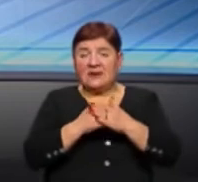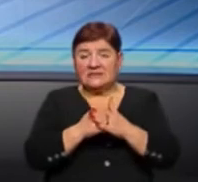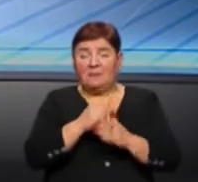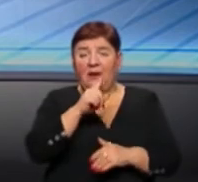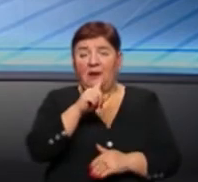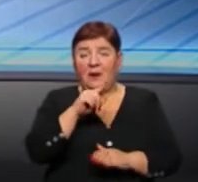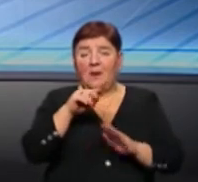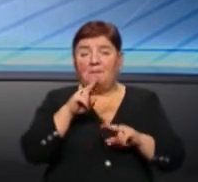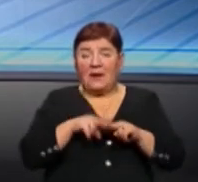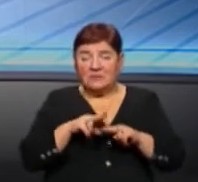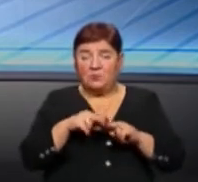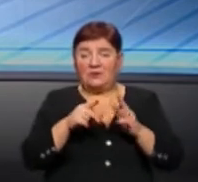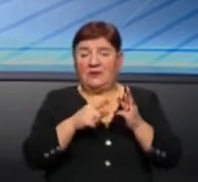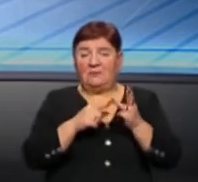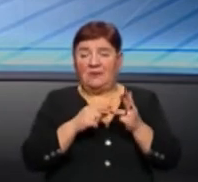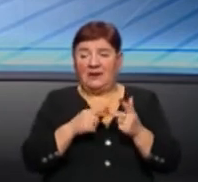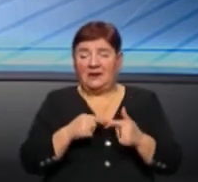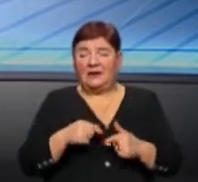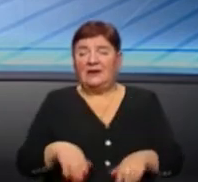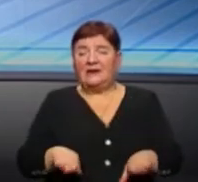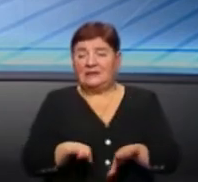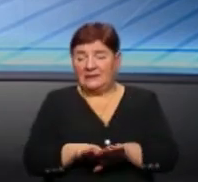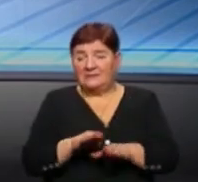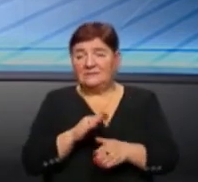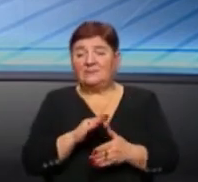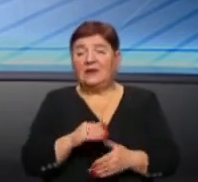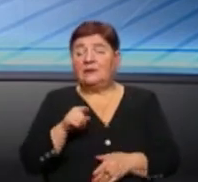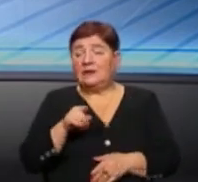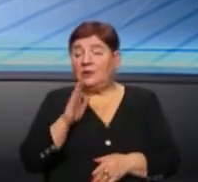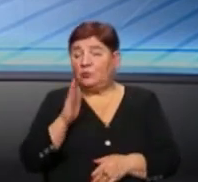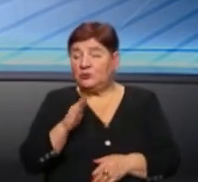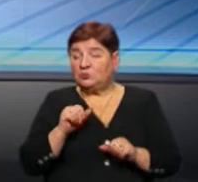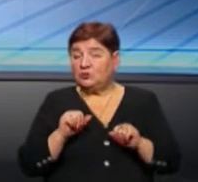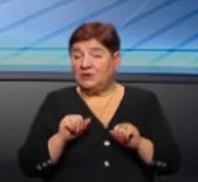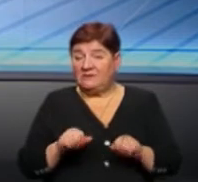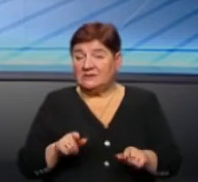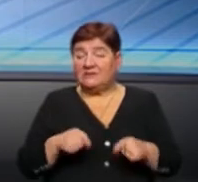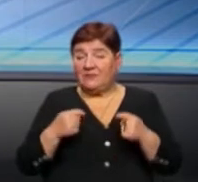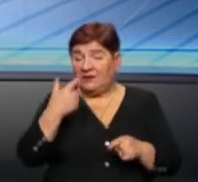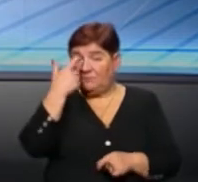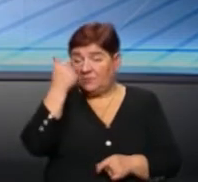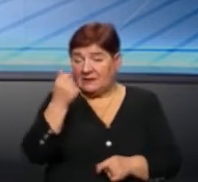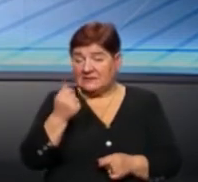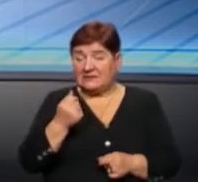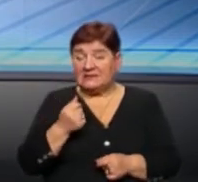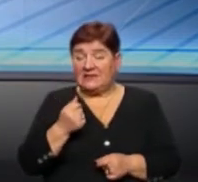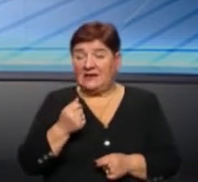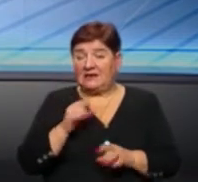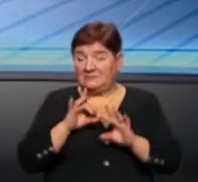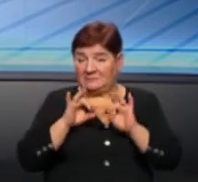даних, паспортними, міграційними і так далі, так далі, то ти не будеш мати можливісті навіть цю інформацію висвітлити